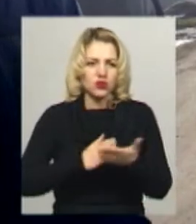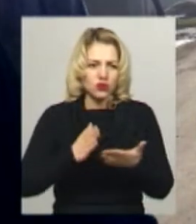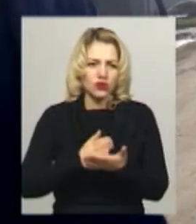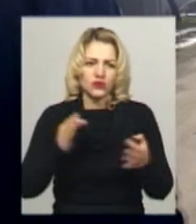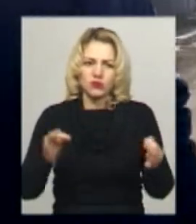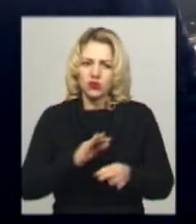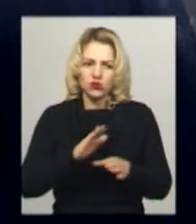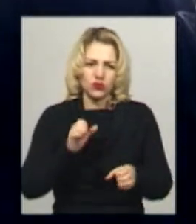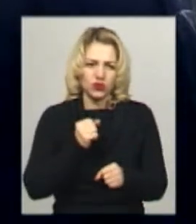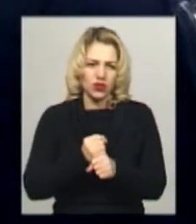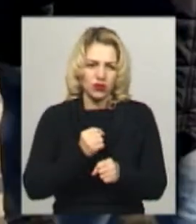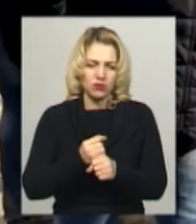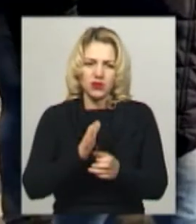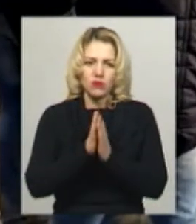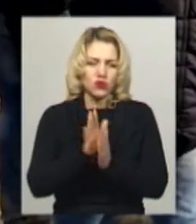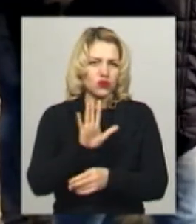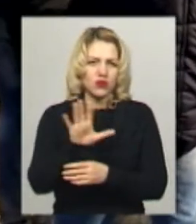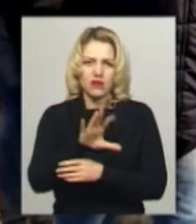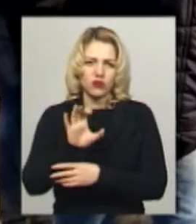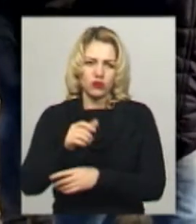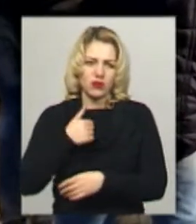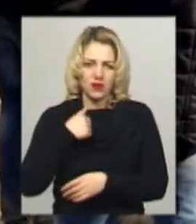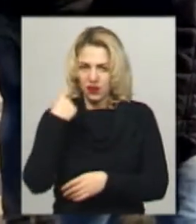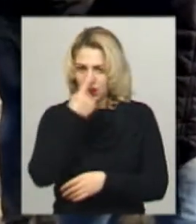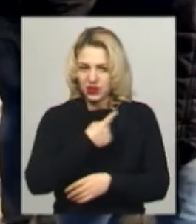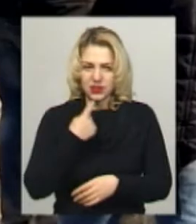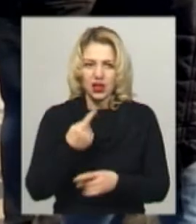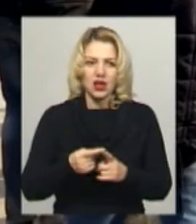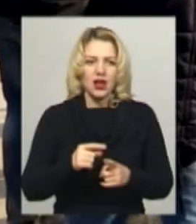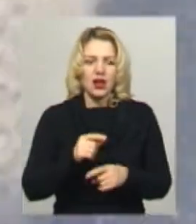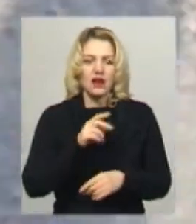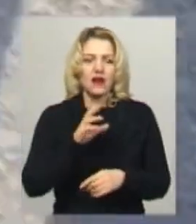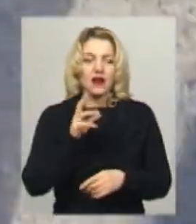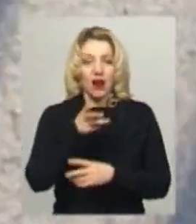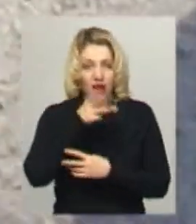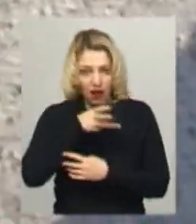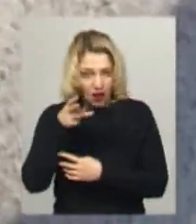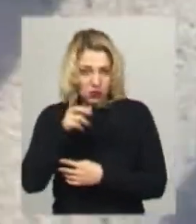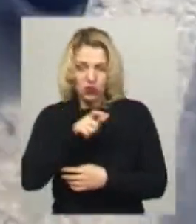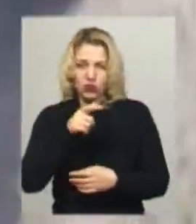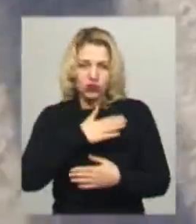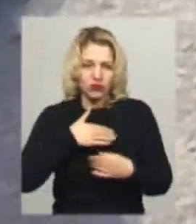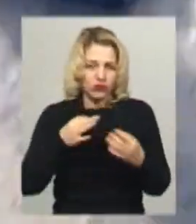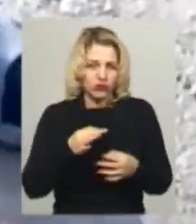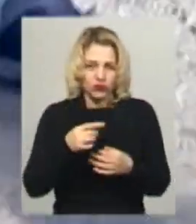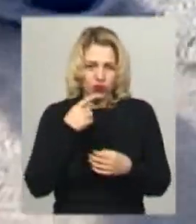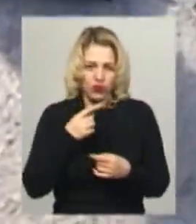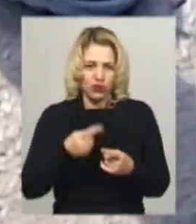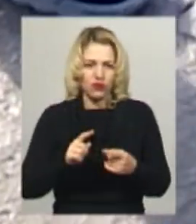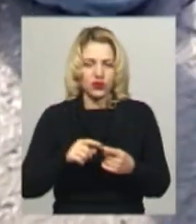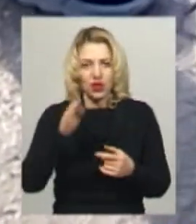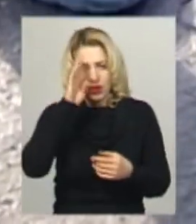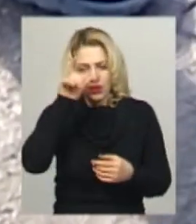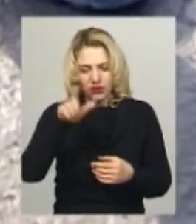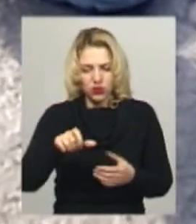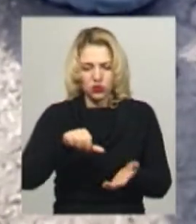фотографіруйте було, я вас дуже прошу. Жителі села на камеру на односельце не скаржаться. Підпалював колись старий дід. Він учасник бойових